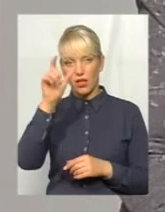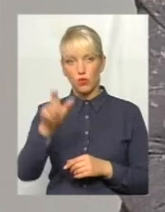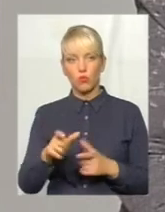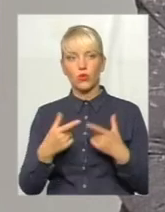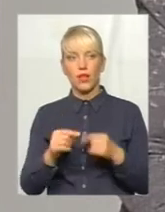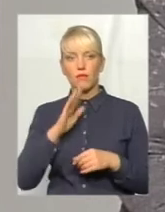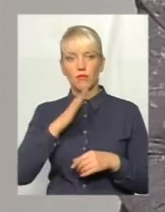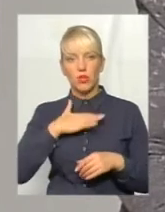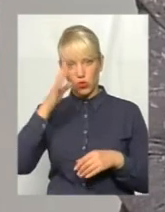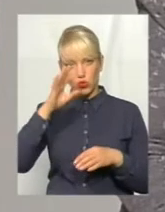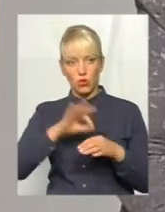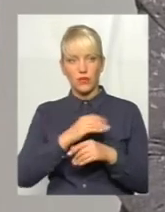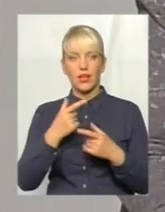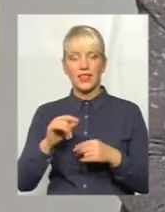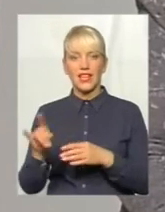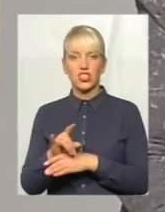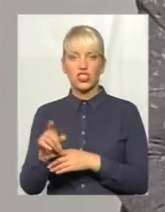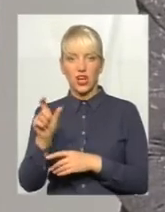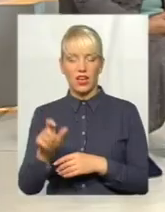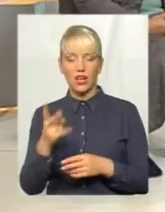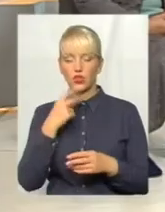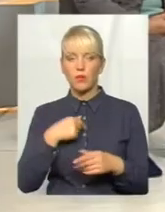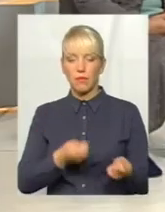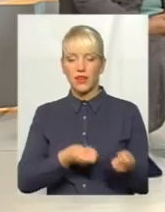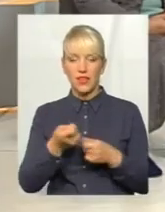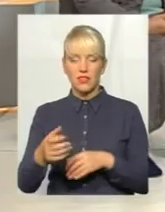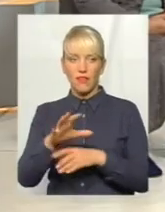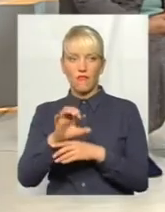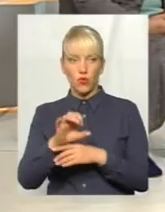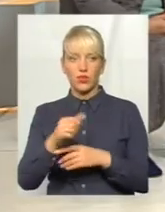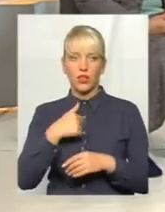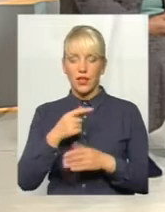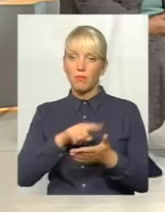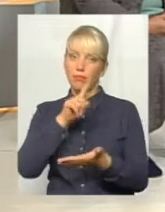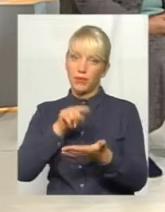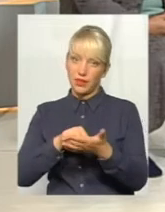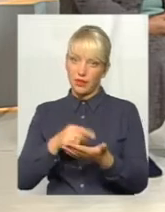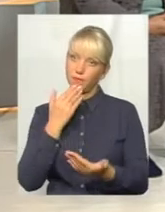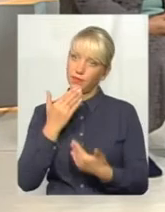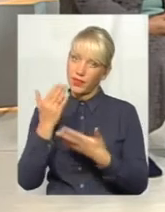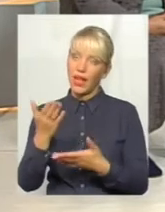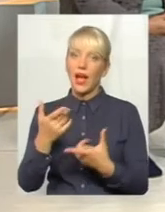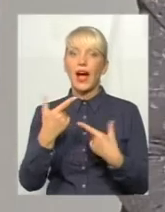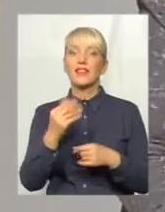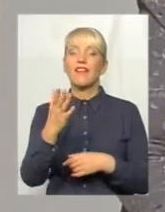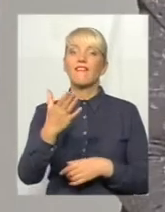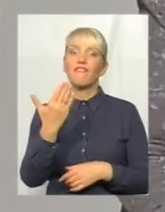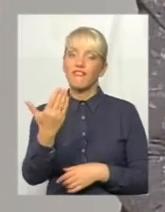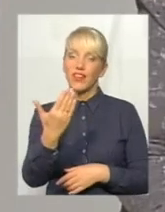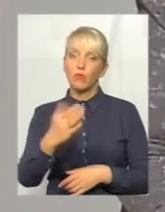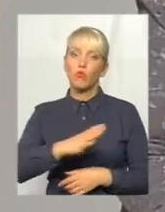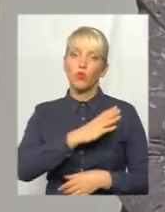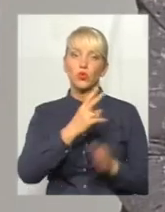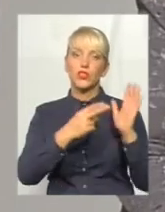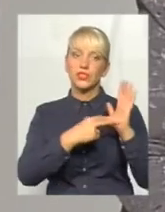мій чоловік, а де шахрай, щоб я принесла фотографії, щоб вони подивилися. Я їм дала запитання. Скажіть, пожалуйста, де ви були сім років